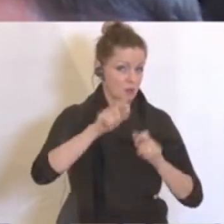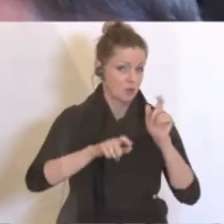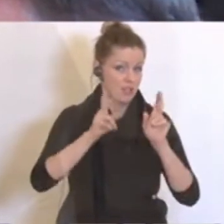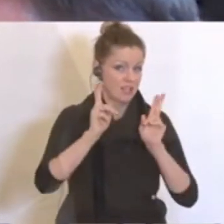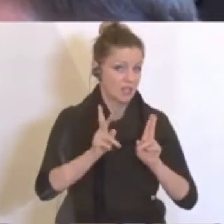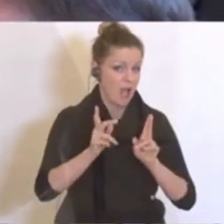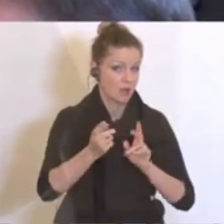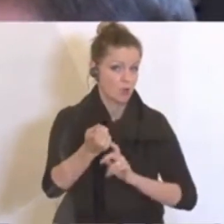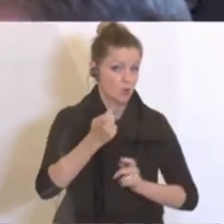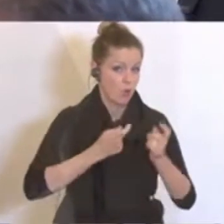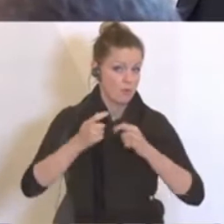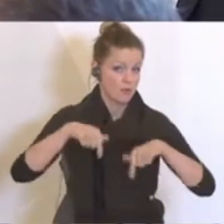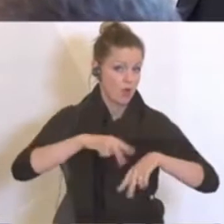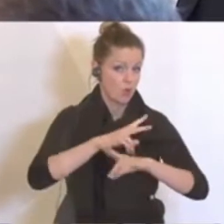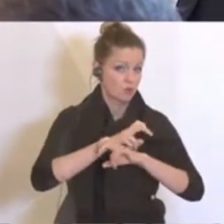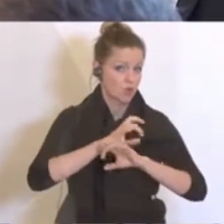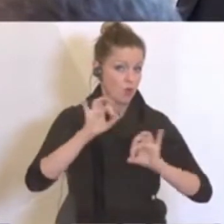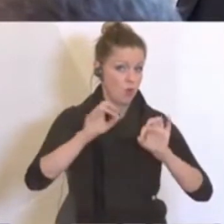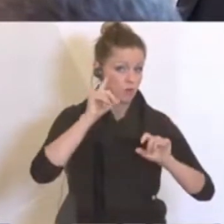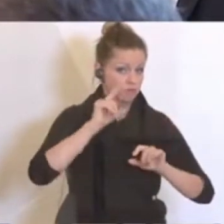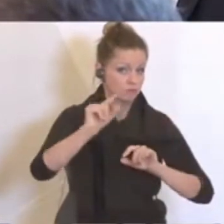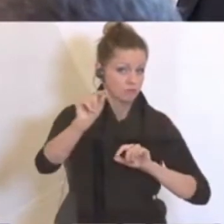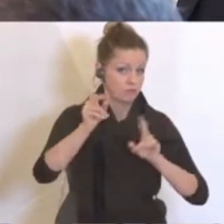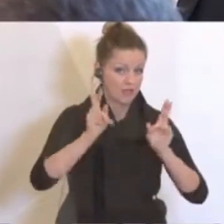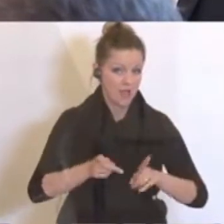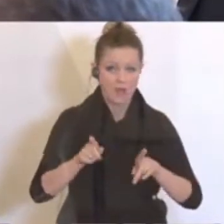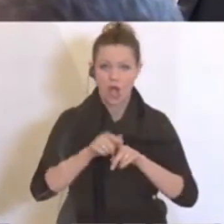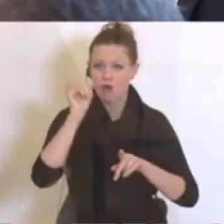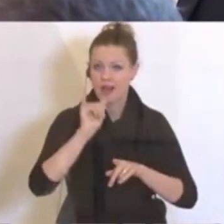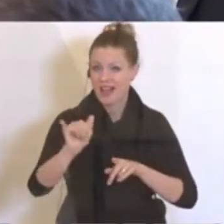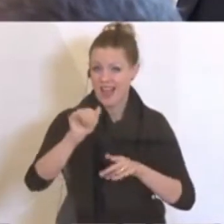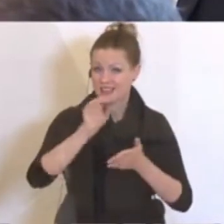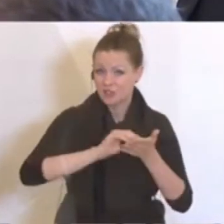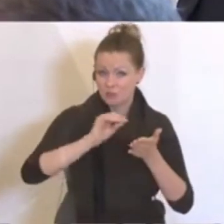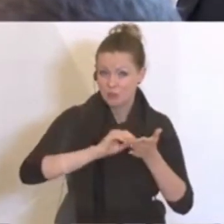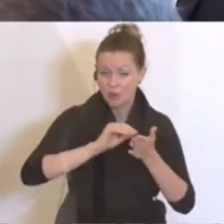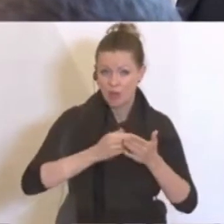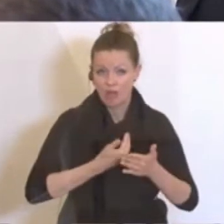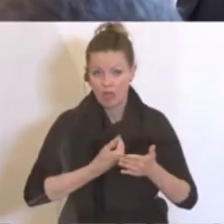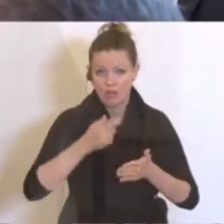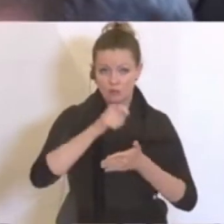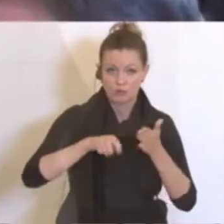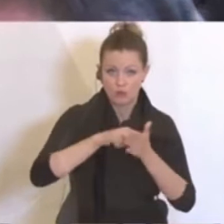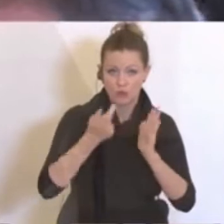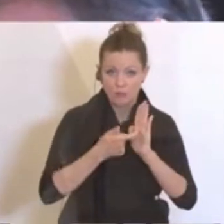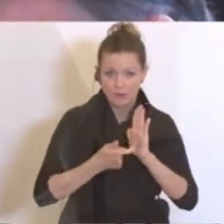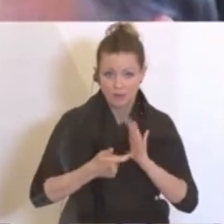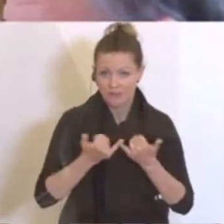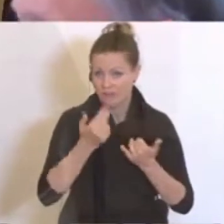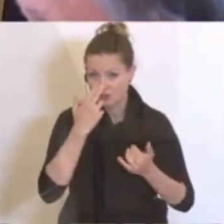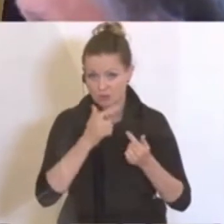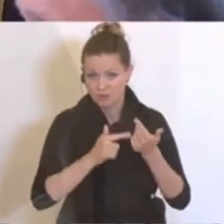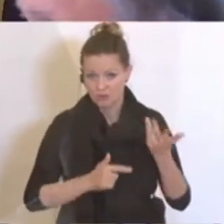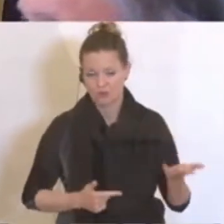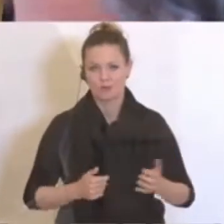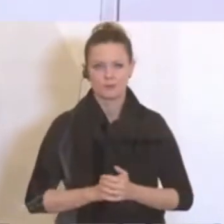woanders hinfahren kann? Es gibt ja auch für Reisebüros Unsicherheiten. Wo gibt es Steuernobedingungen, wo nicht? Also zunächst einmal